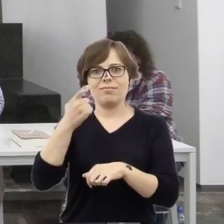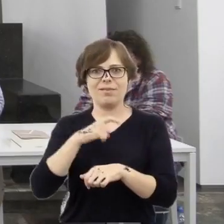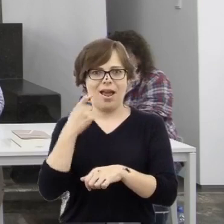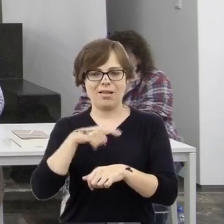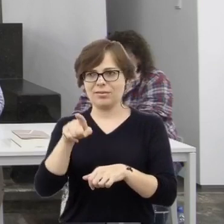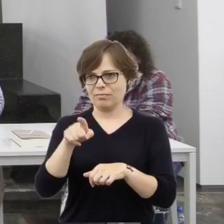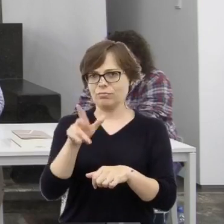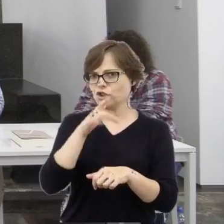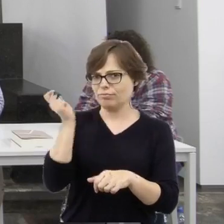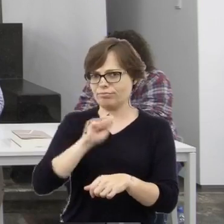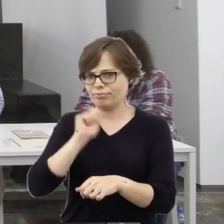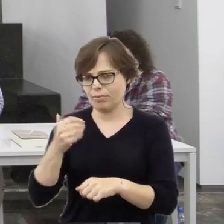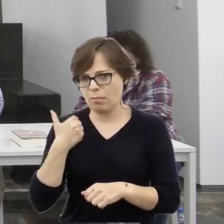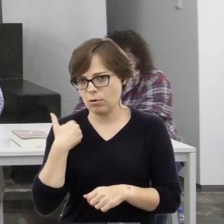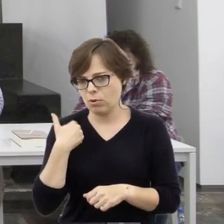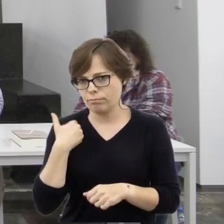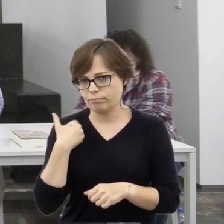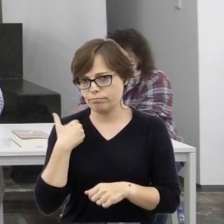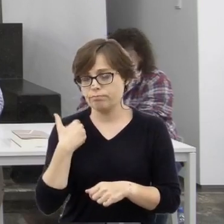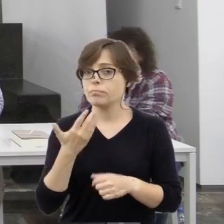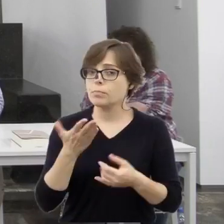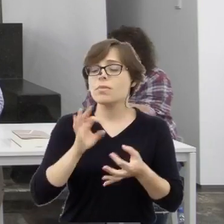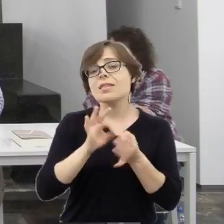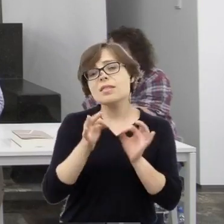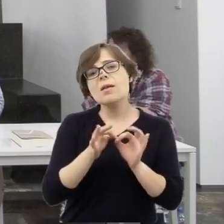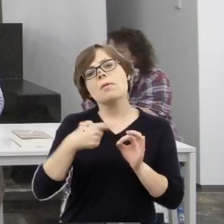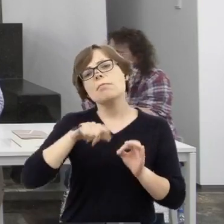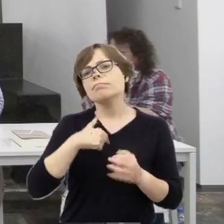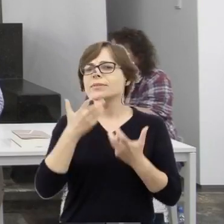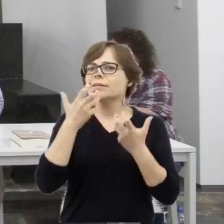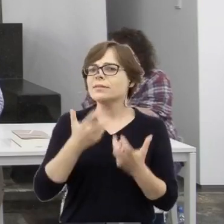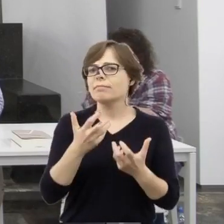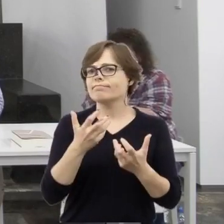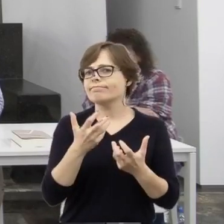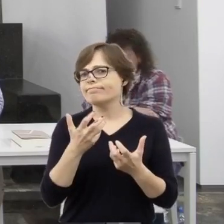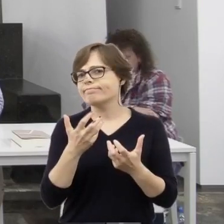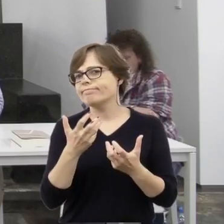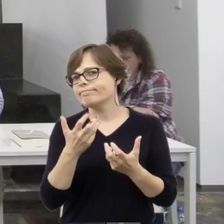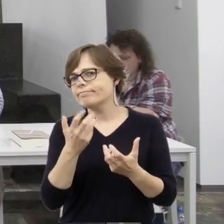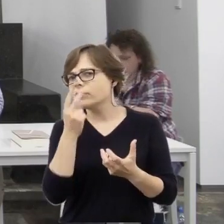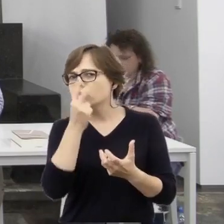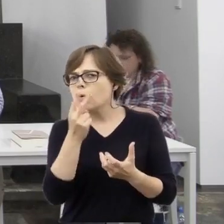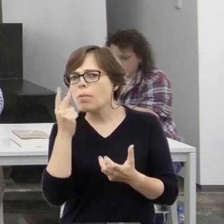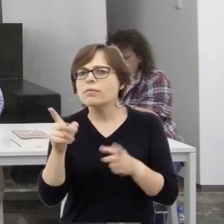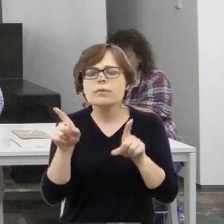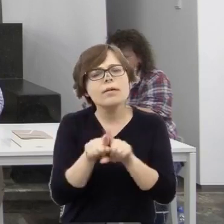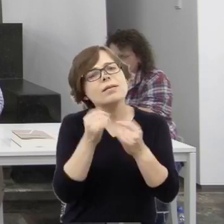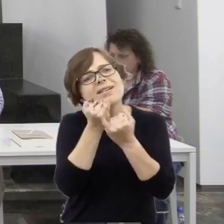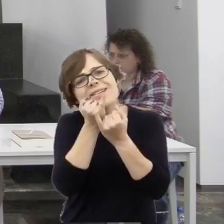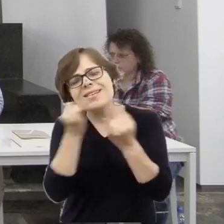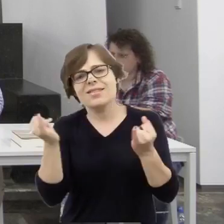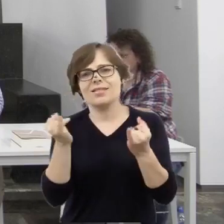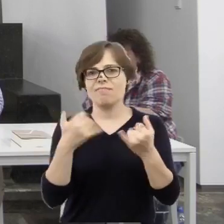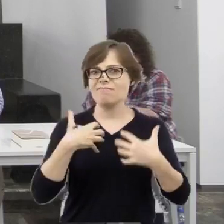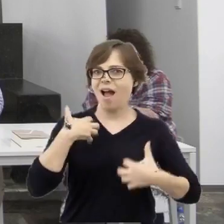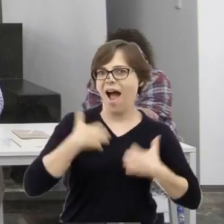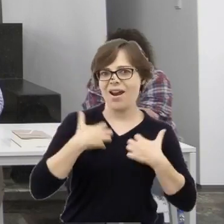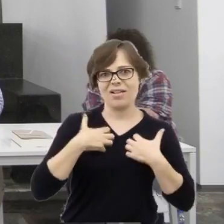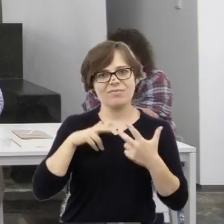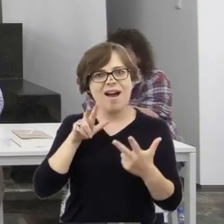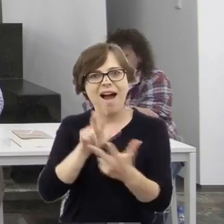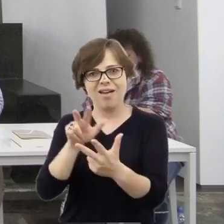właśnie jeżeli byśmy chcieli przyjrzeć się też innym agresywnym napaściom na